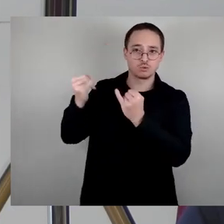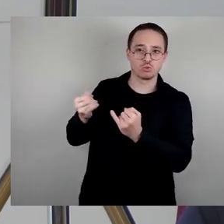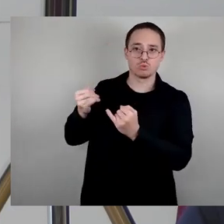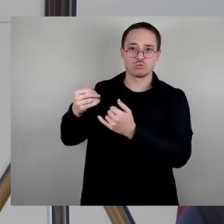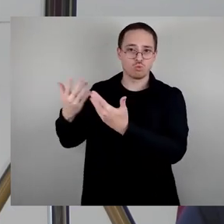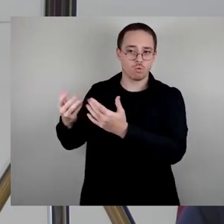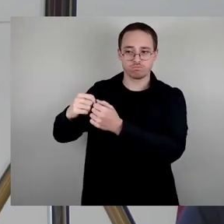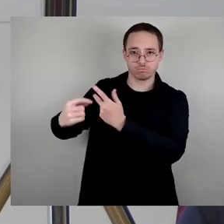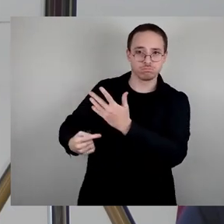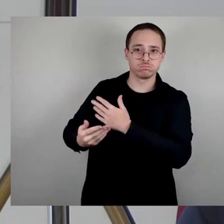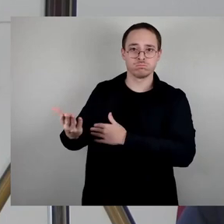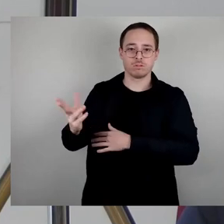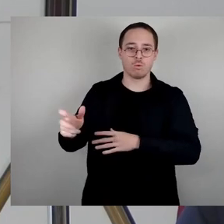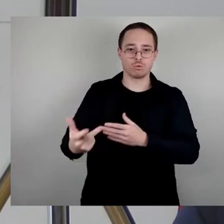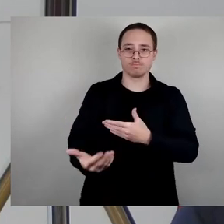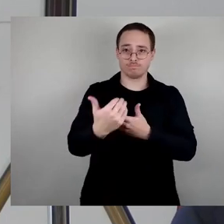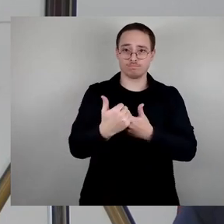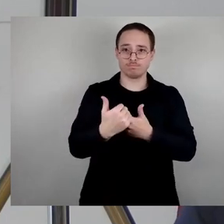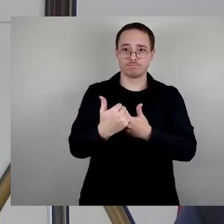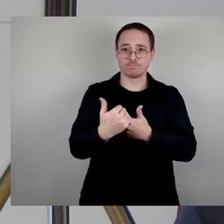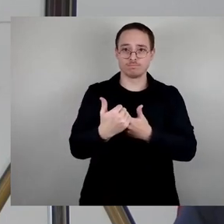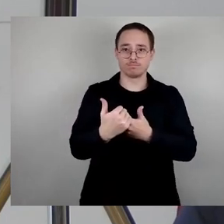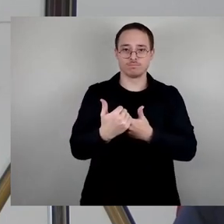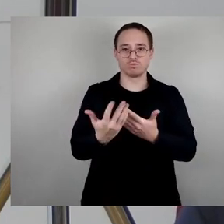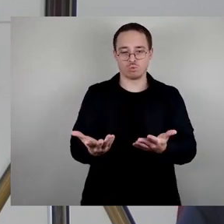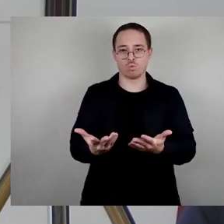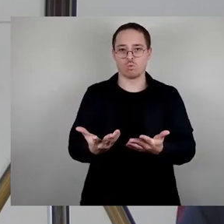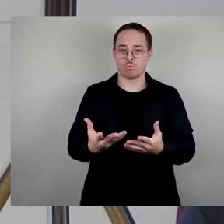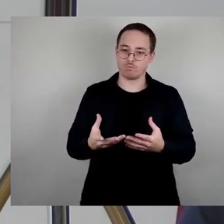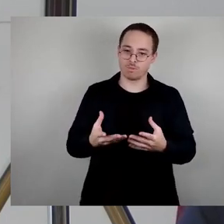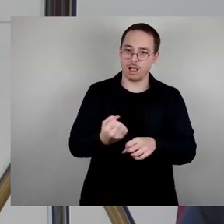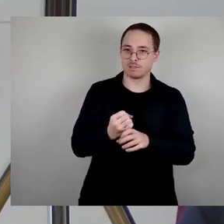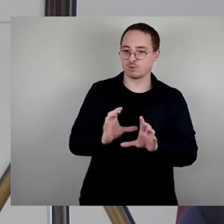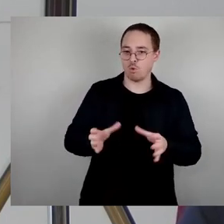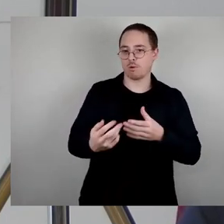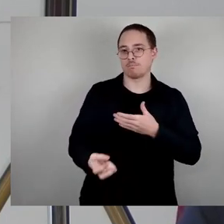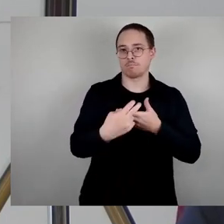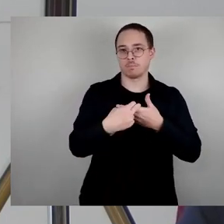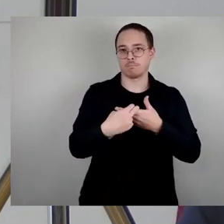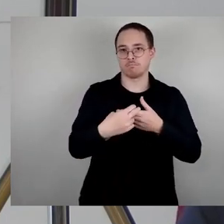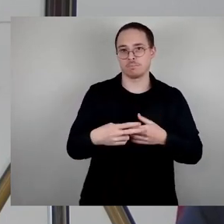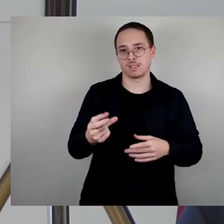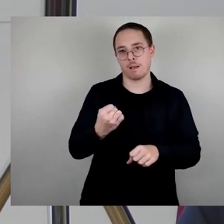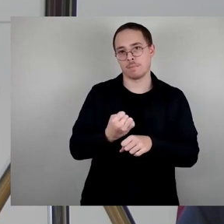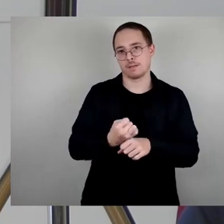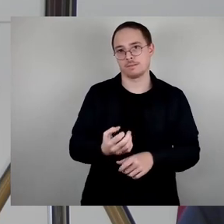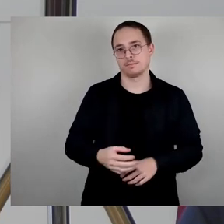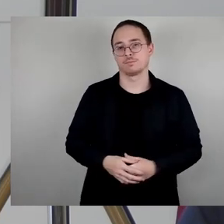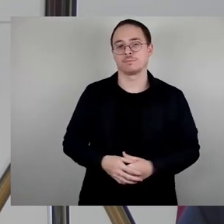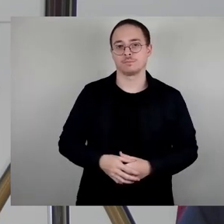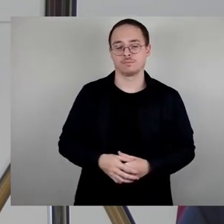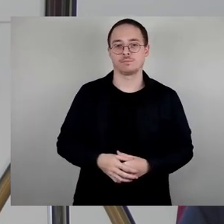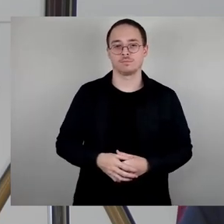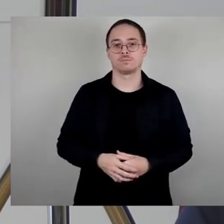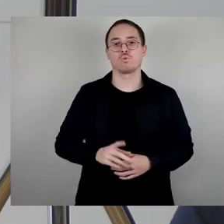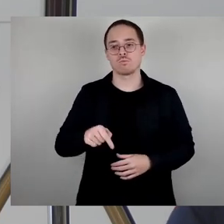Mitglied sind, sich auch in der entsprechenden Arbeitsgruppe zum Altmarkt einbringen werden und dass wir ihnen dann in der zweiten